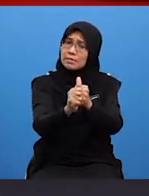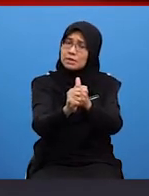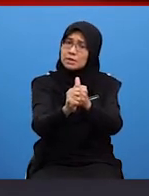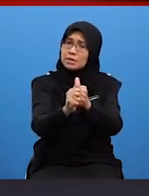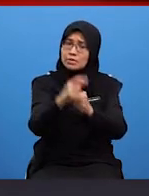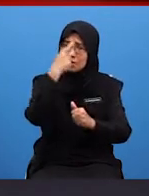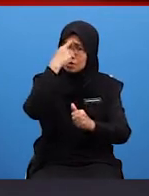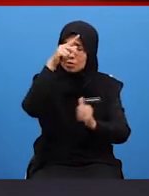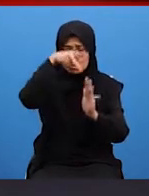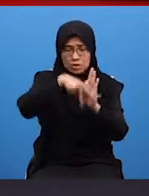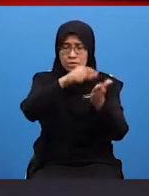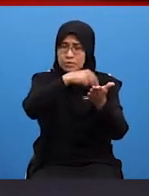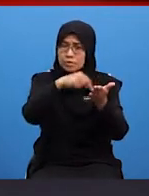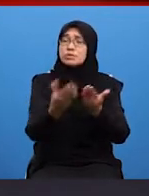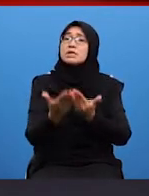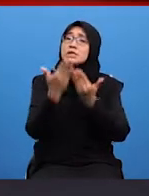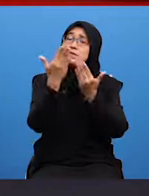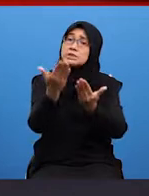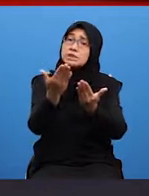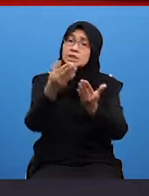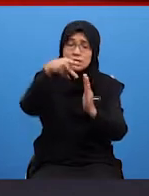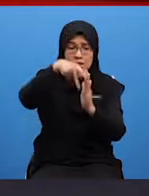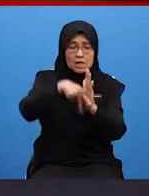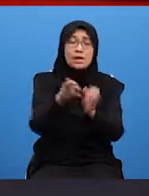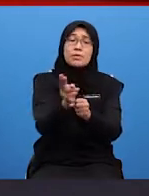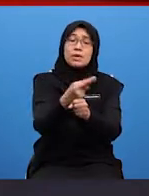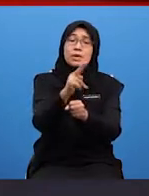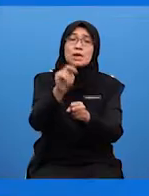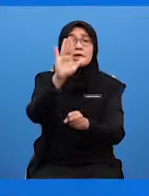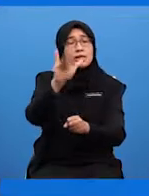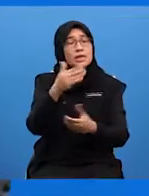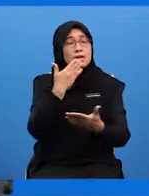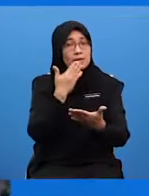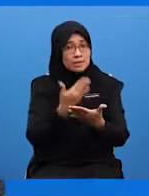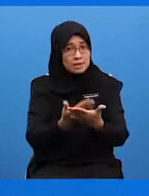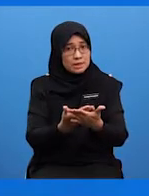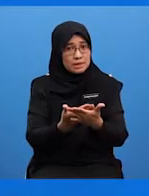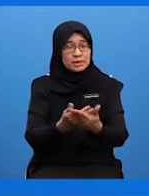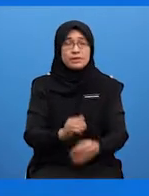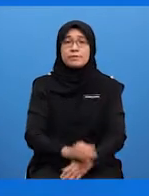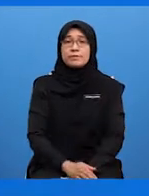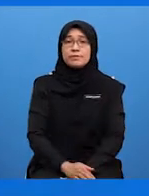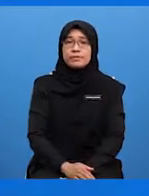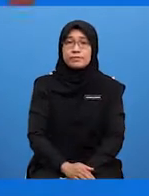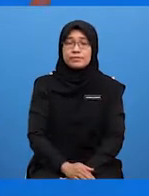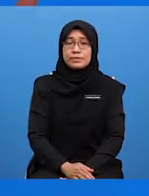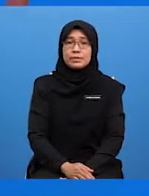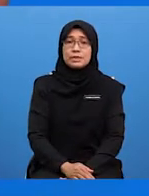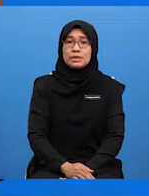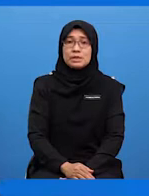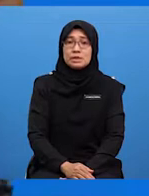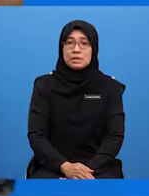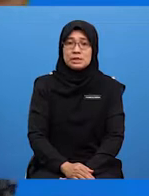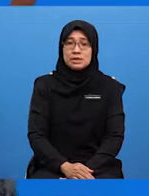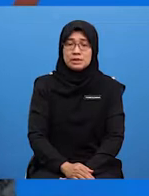cadangan perekaan yang baik So, there is no more hentam kromo Betul Saya kira dengan apa penjelasan kita tadi Bukan setakat baik Saya